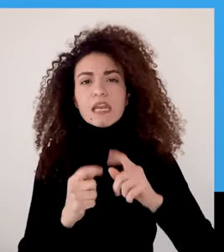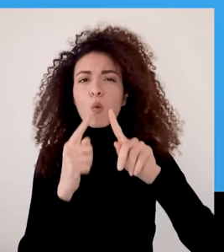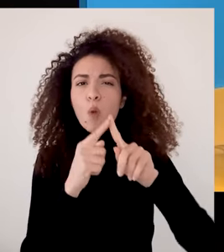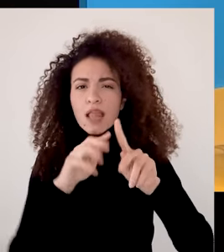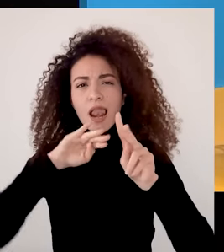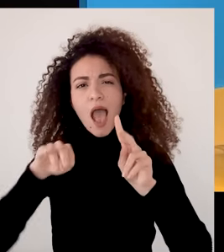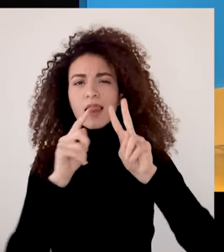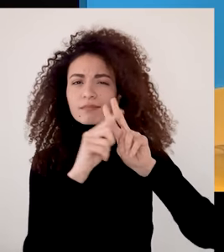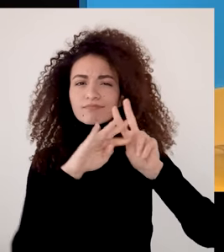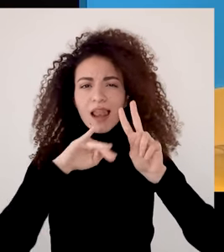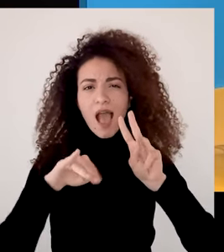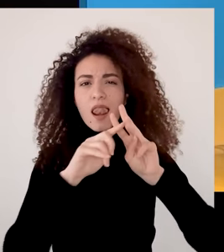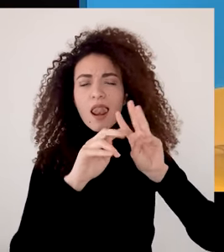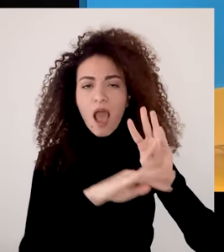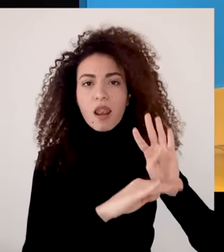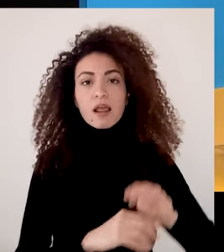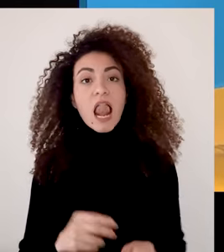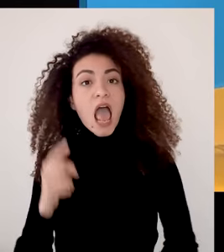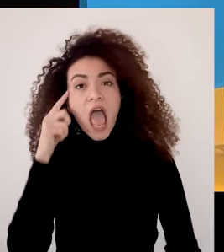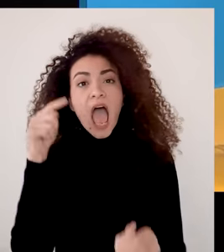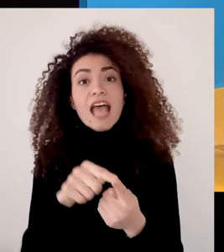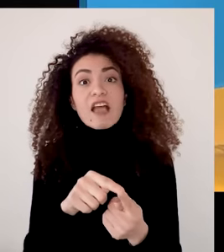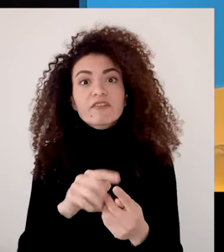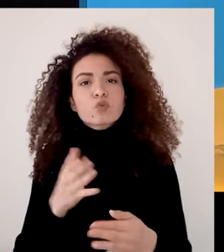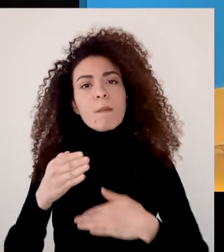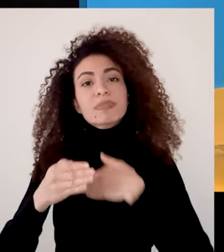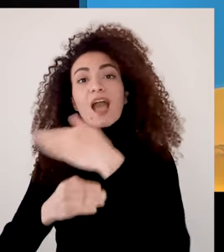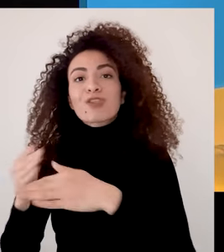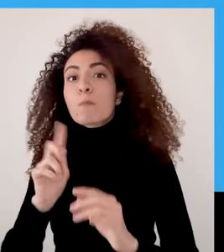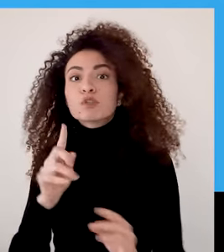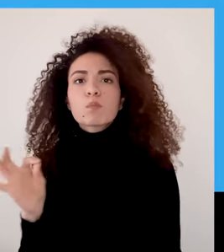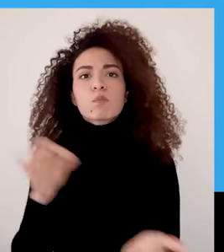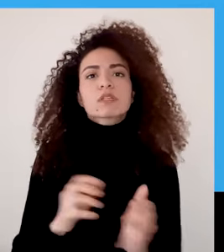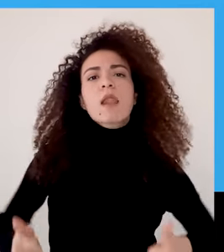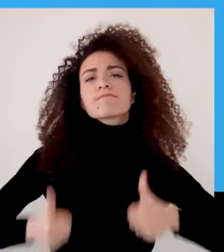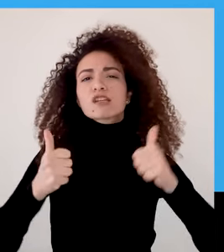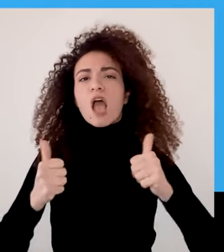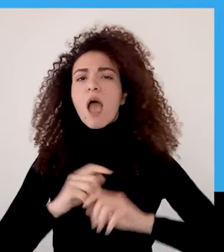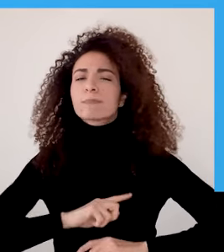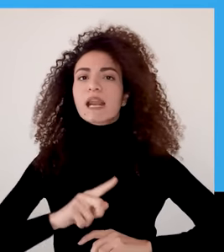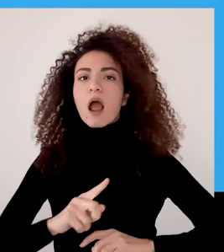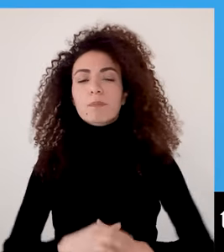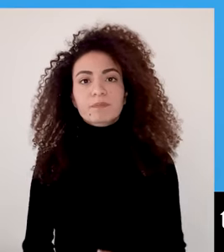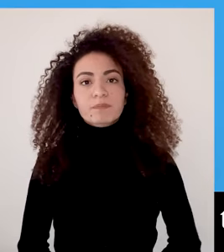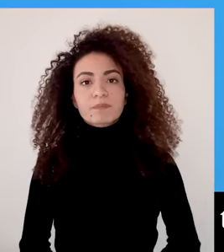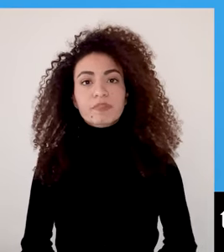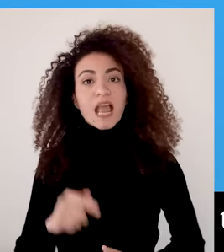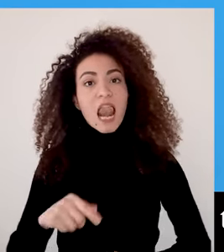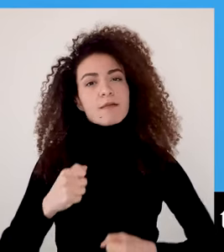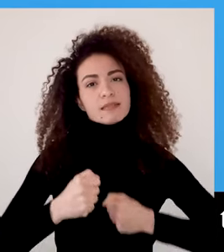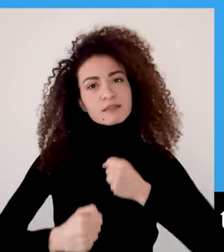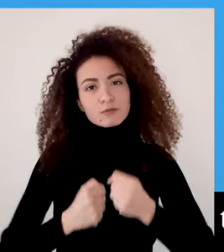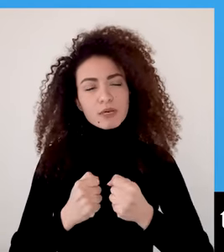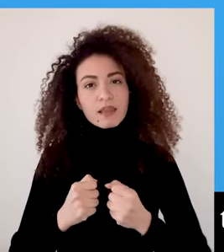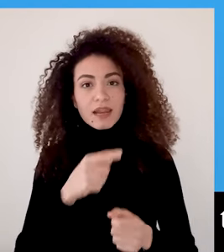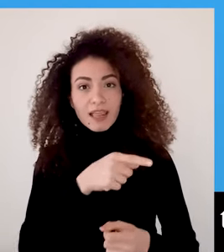كل مرحلة تذكري الهدف هو التقدم وليس الكمال رح نقوم بوصف لكل خطوات وحاولي